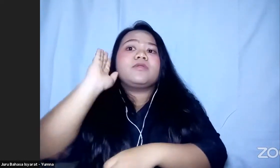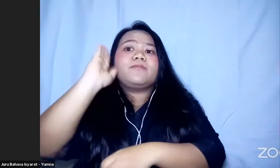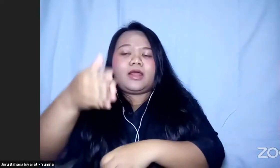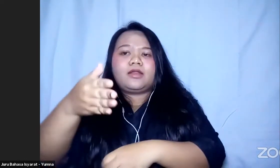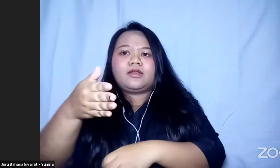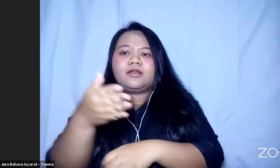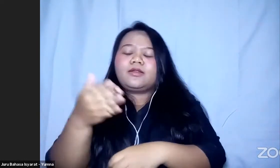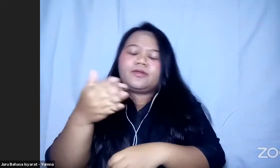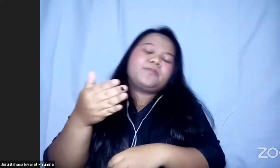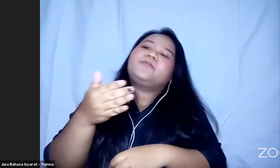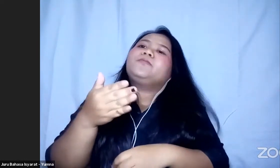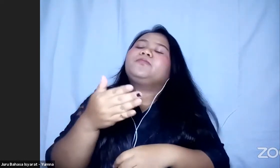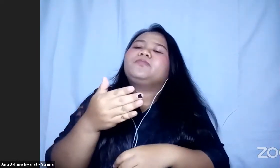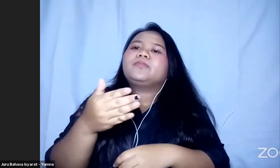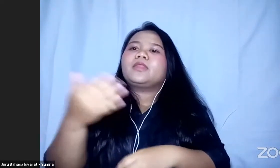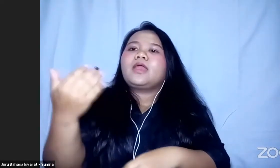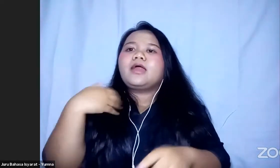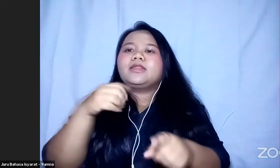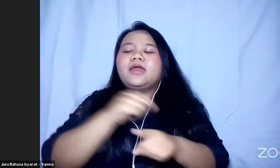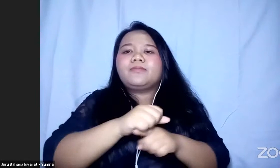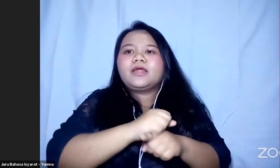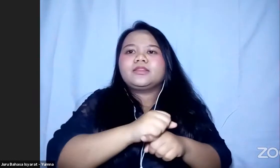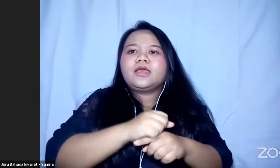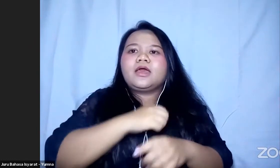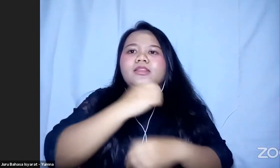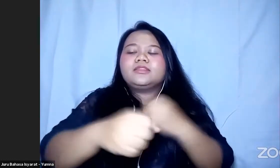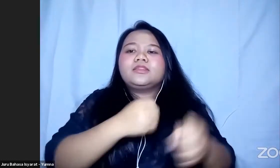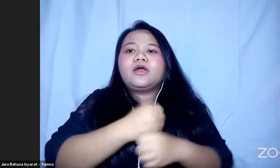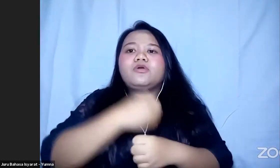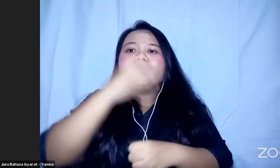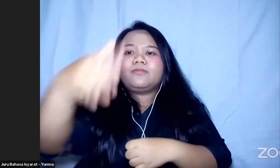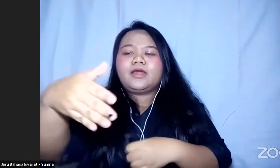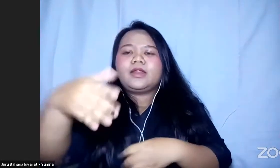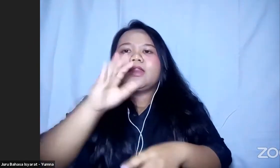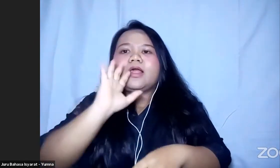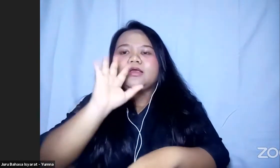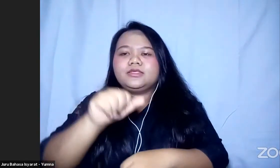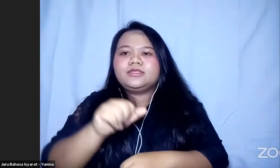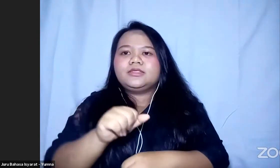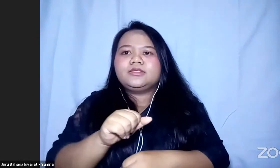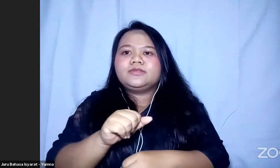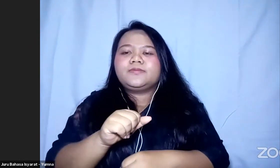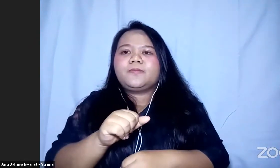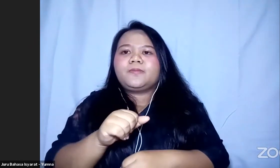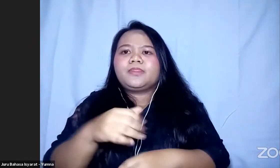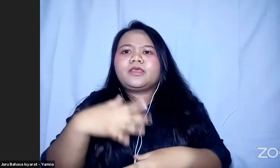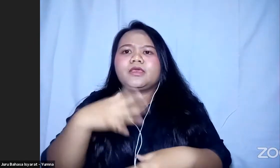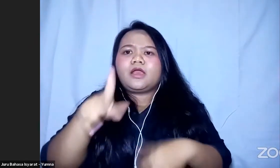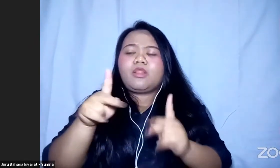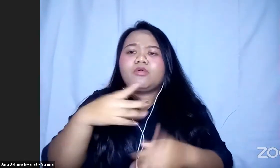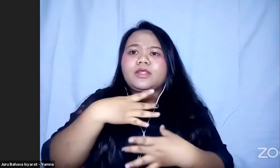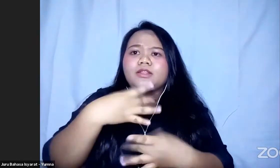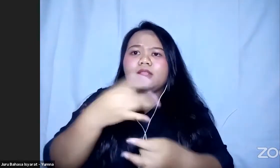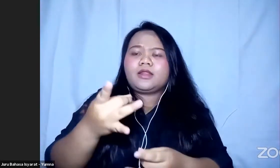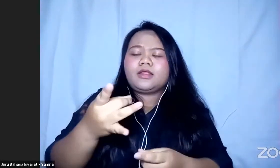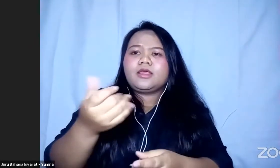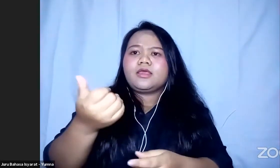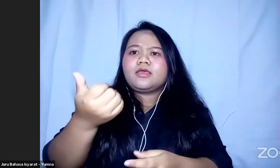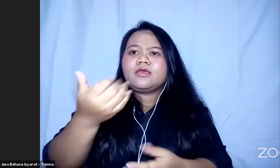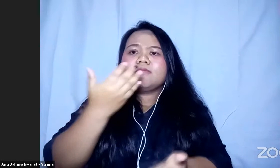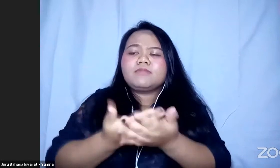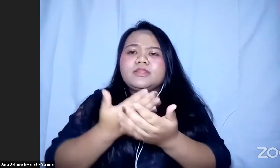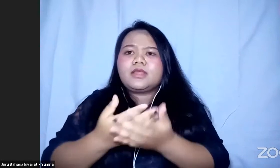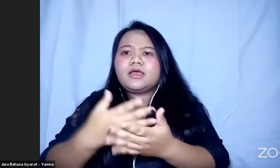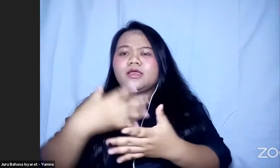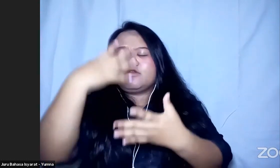Ada Pelatihan Lanjutannya Tahun Depan Bapak Ibu Bagi Yang Masih Tertarik Untuk Dapat Meminta Informasi Dari